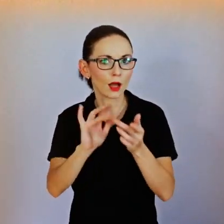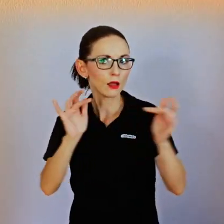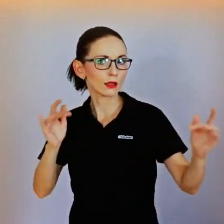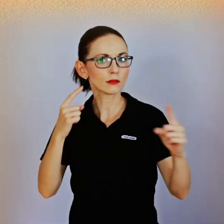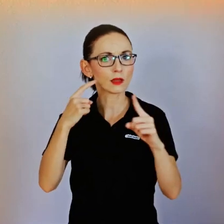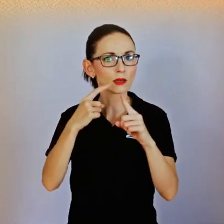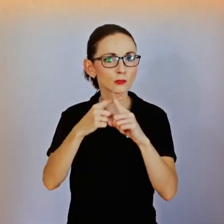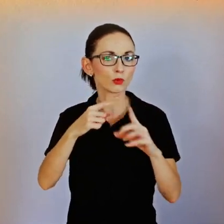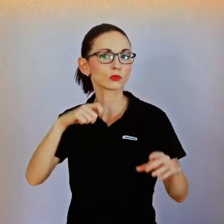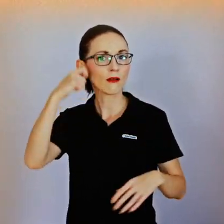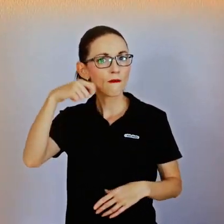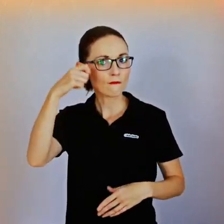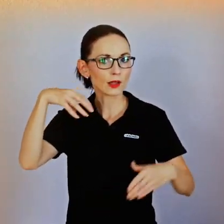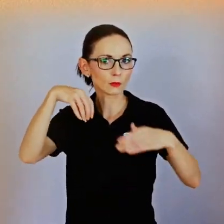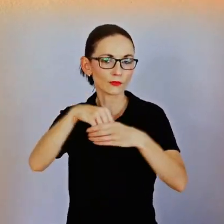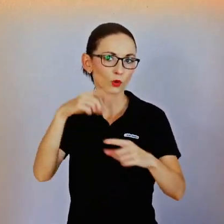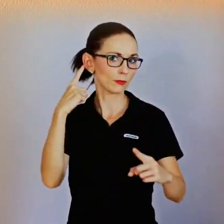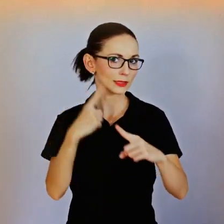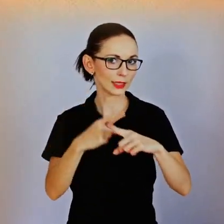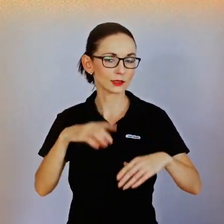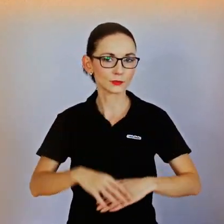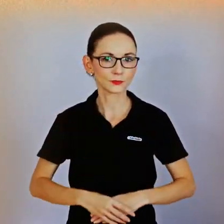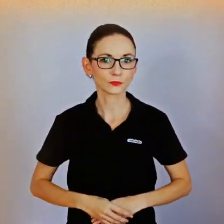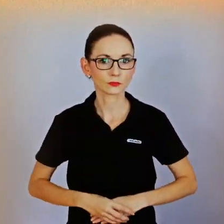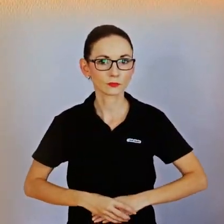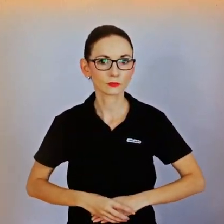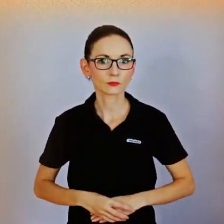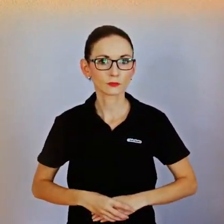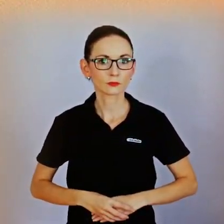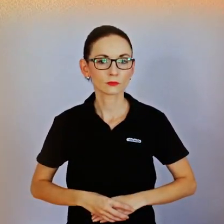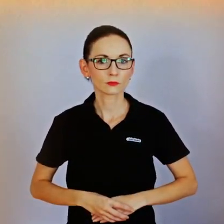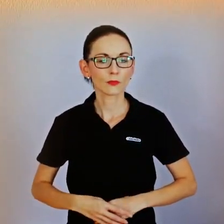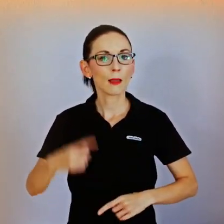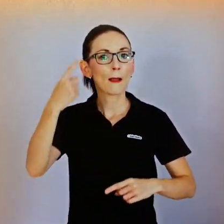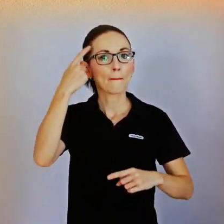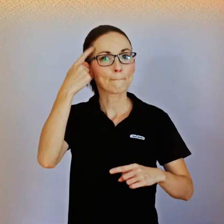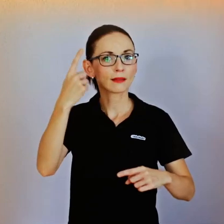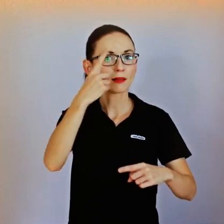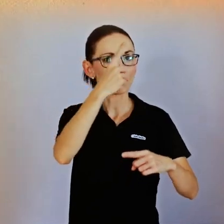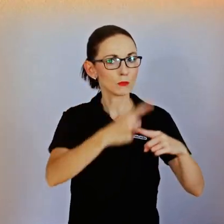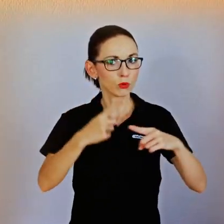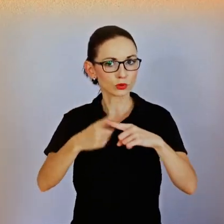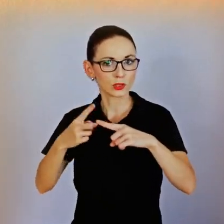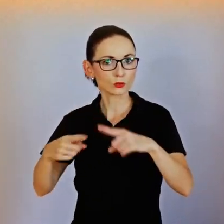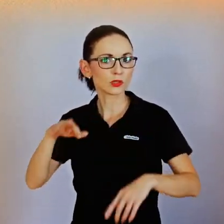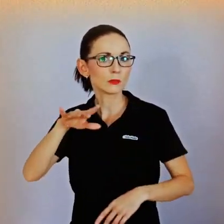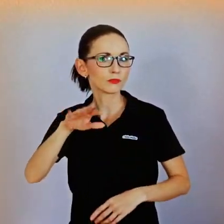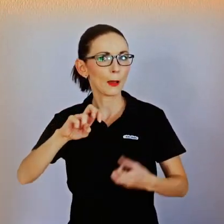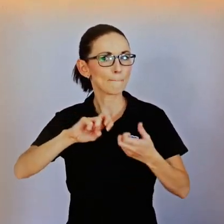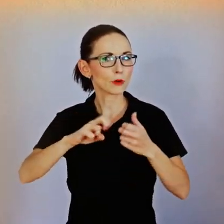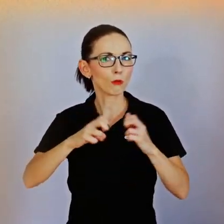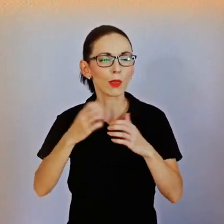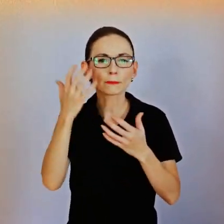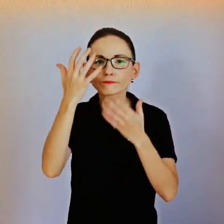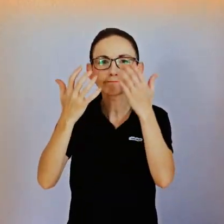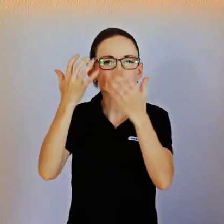pornografie může být důležitou možností nebo jednou z možností, jak lidé s handicapem a tělesním